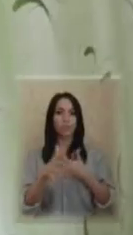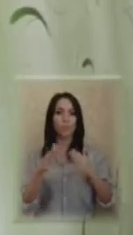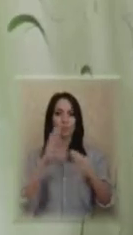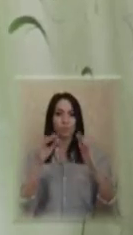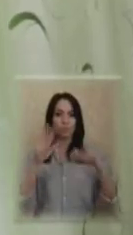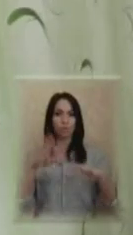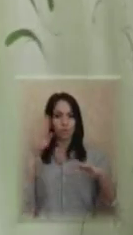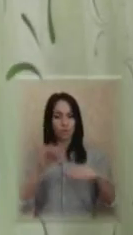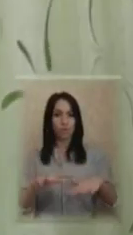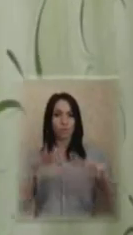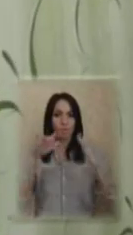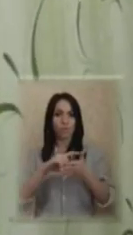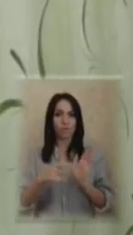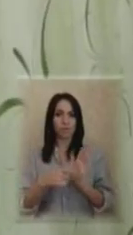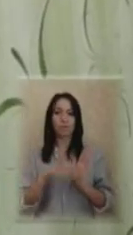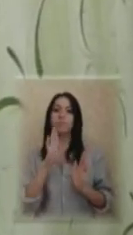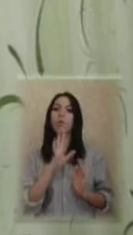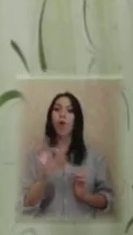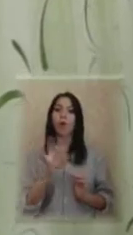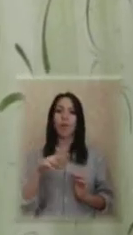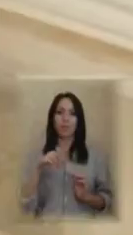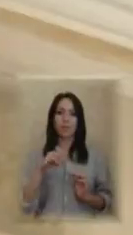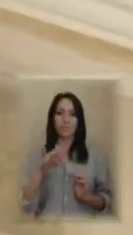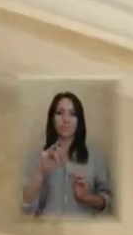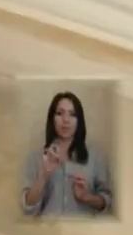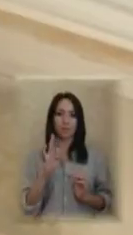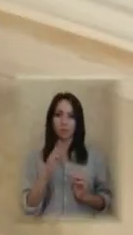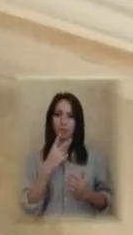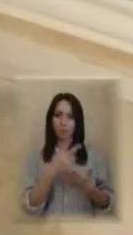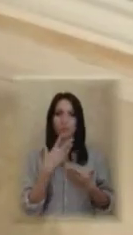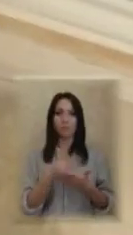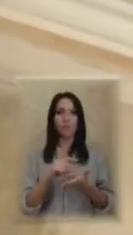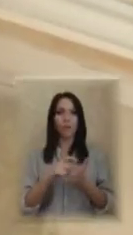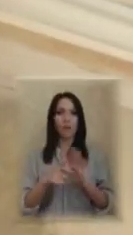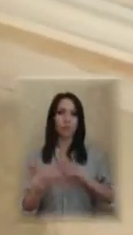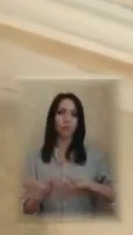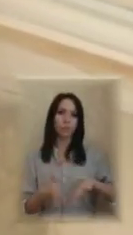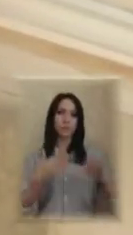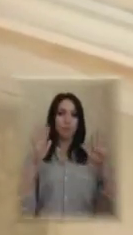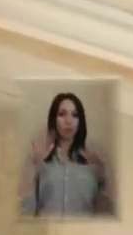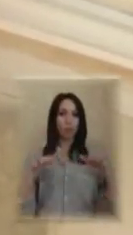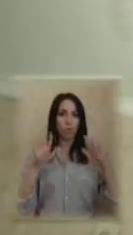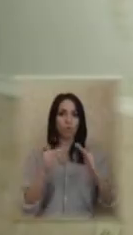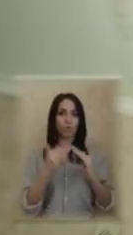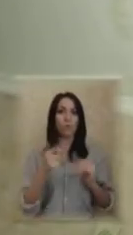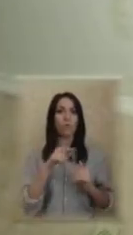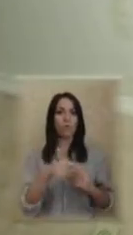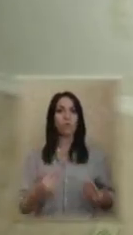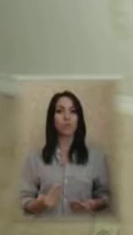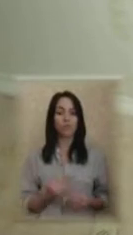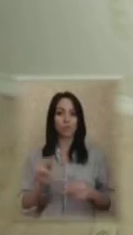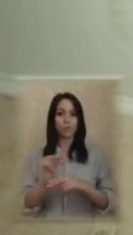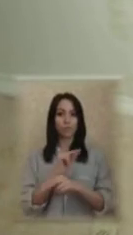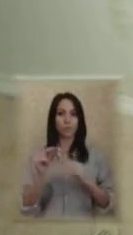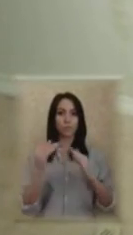Олена Петриченко показує свою квартиру після дощу. У будинку, де вона проживає, ремонтують дах над першим та шостим під'їздами.